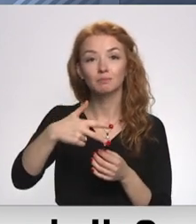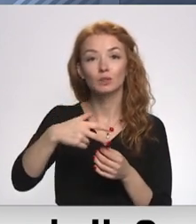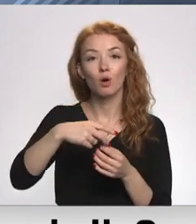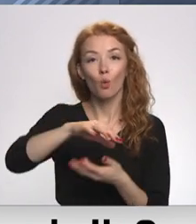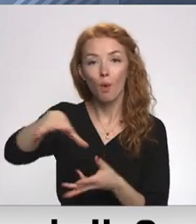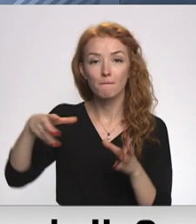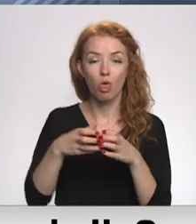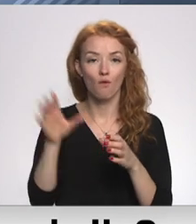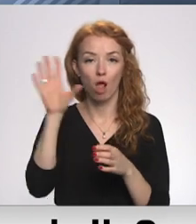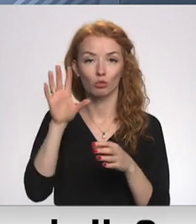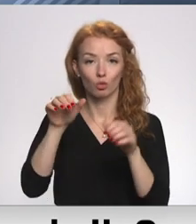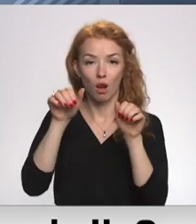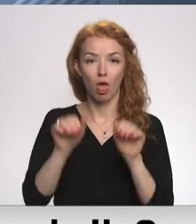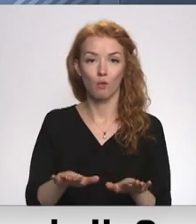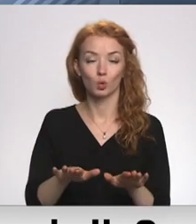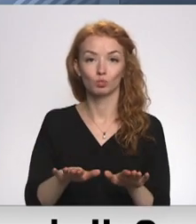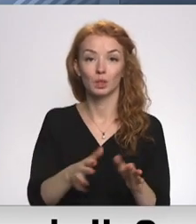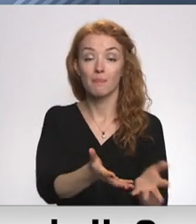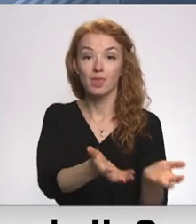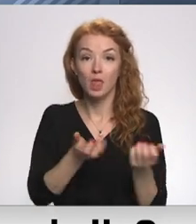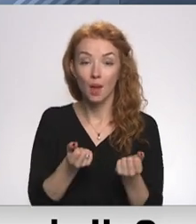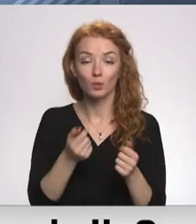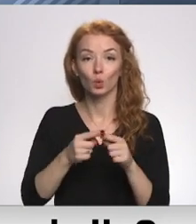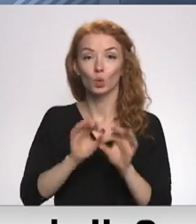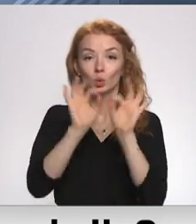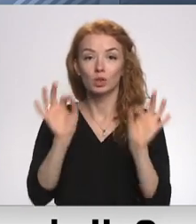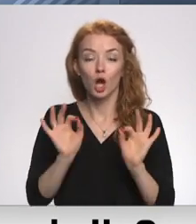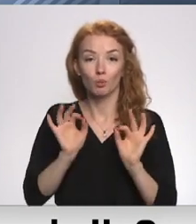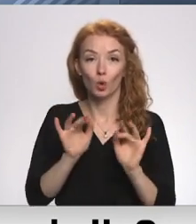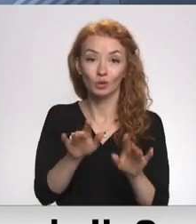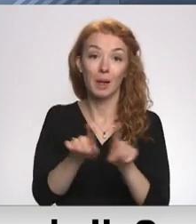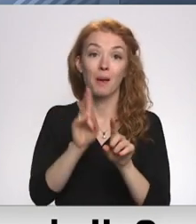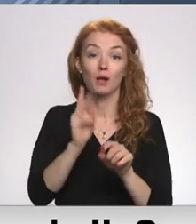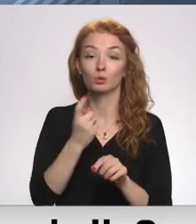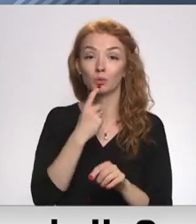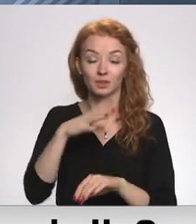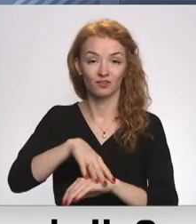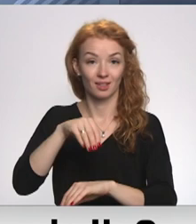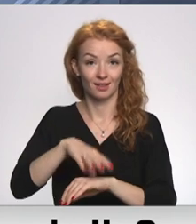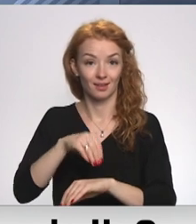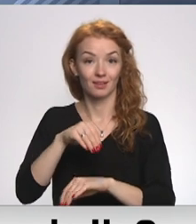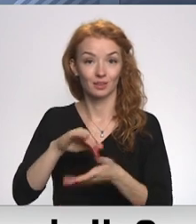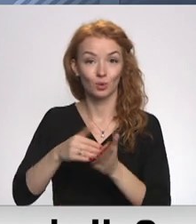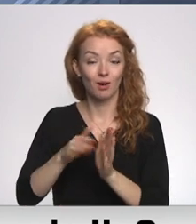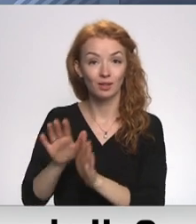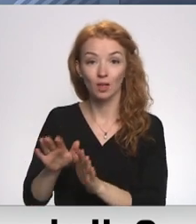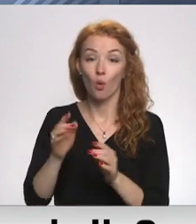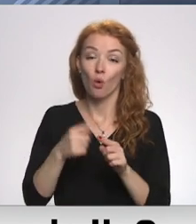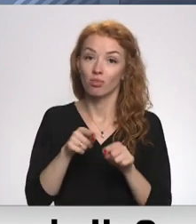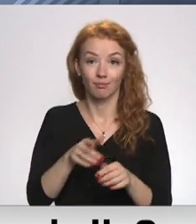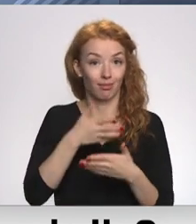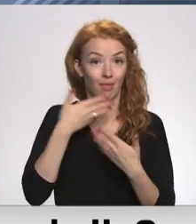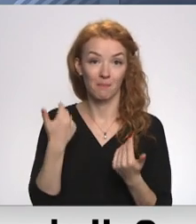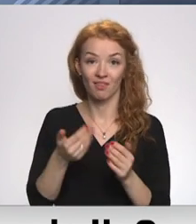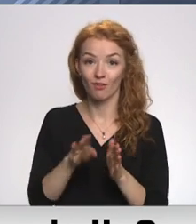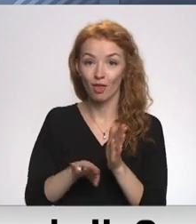pieņemt šo iesniegumu un uzsākt procesu, kā mēs redzējām ar Somiju uz Zviedriju. Pat šajā gadījumā tas nebija nebūt tik viegli.